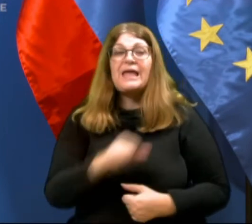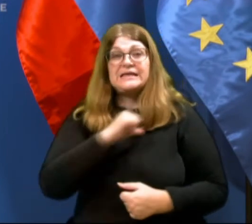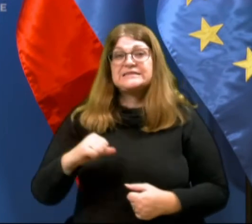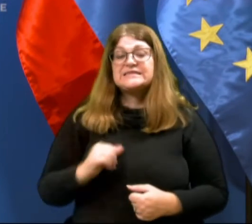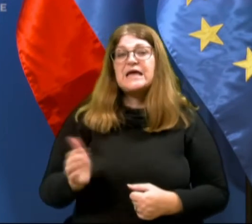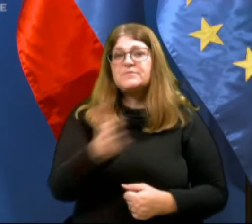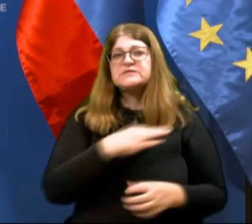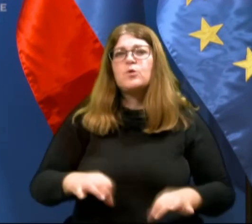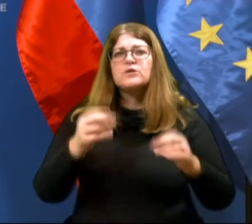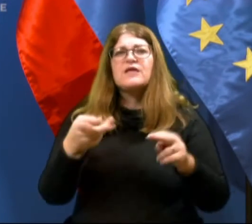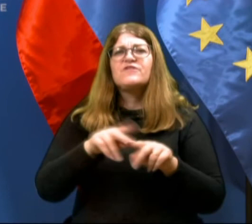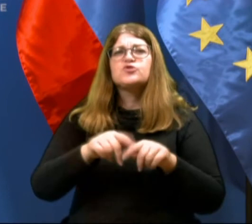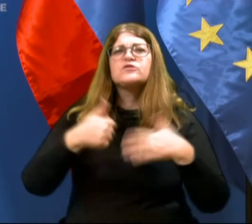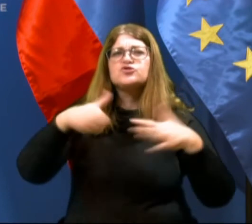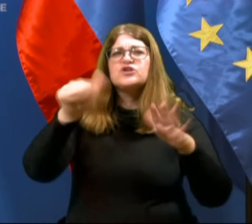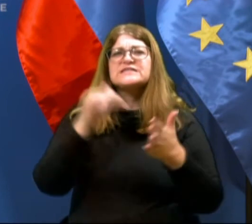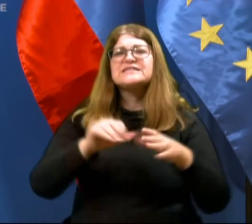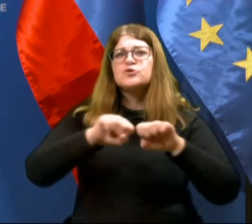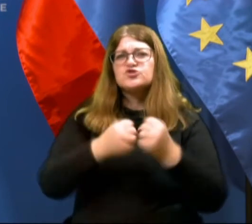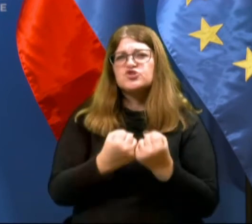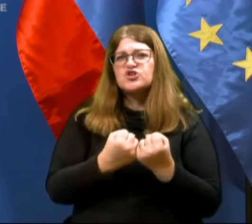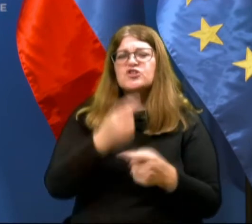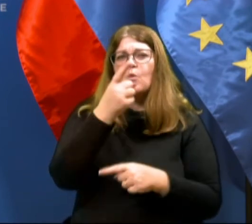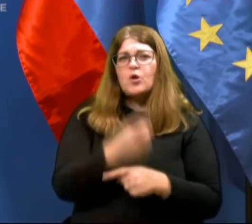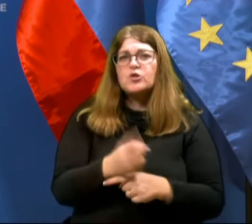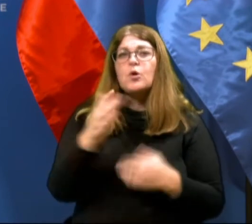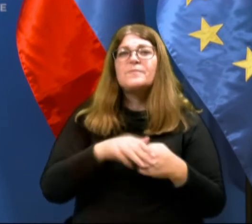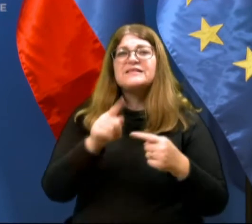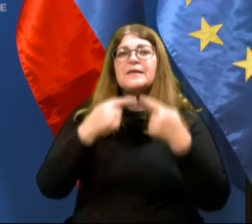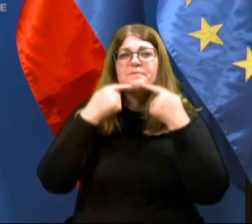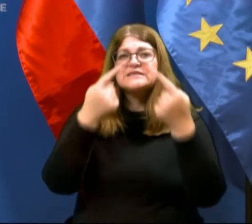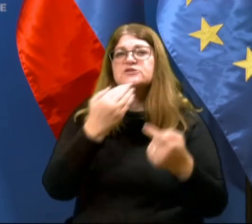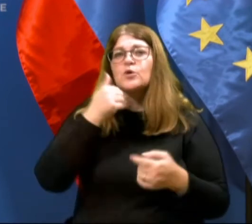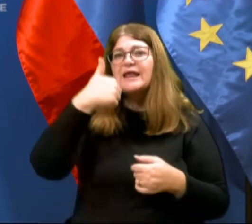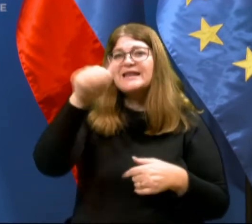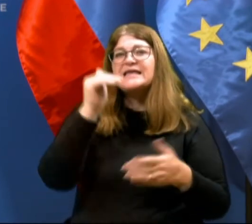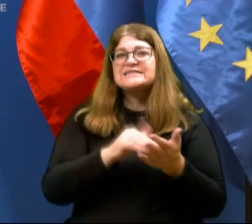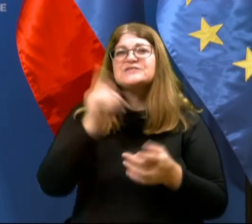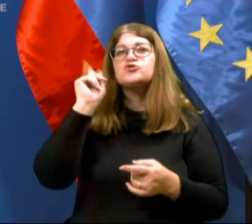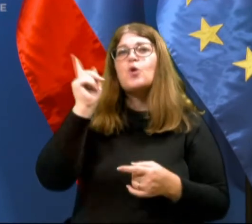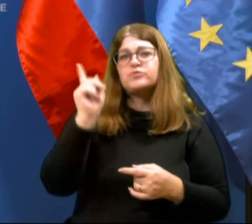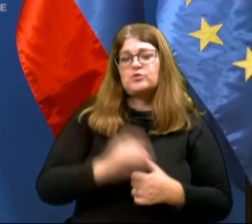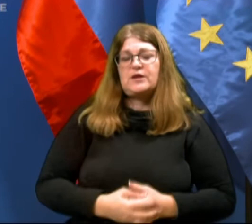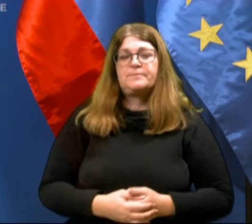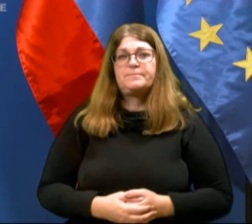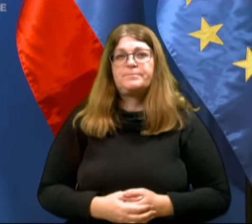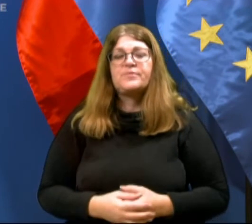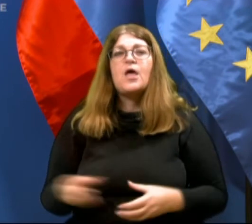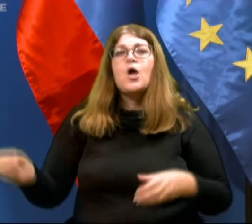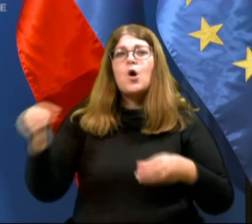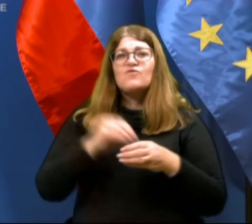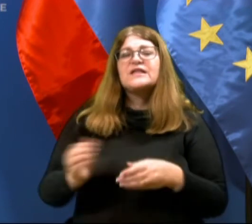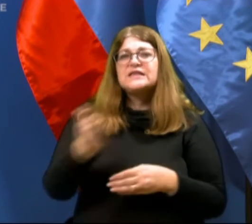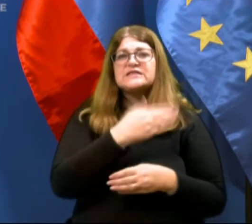ugotovili več kot 16 tisoč kršitev odlokov in pri tem izrekli skoraj 11 tisoč upozoril. Uvedli smo tudi